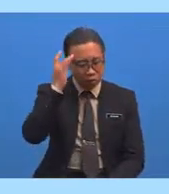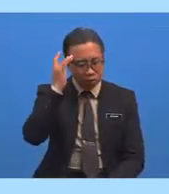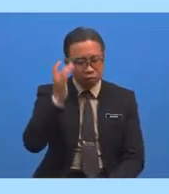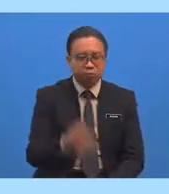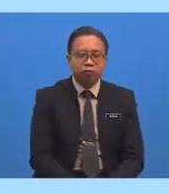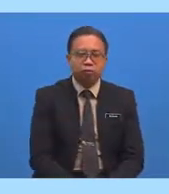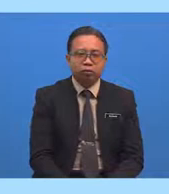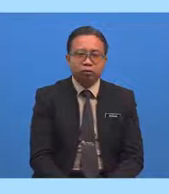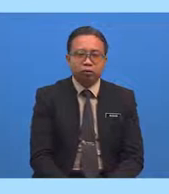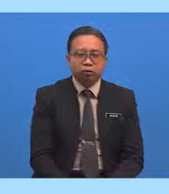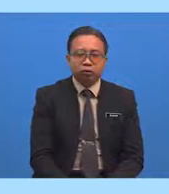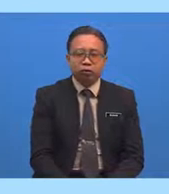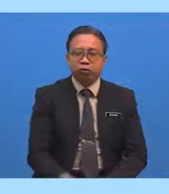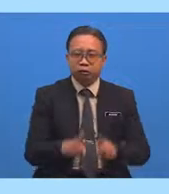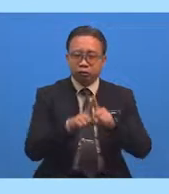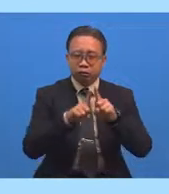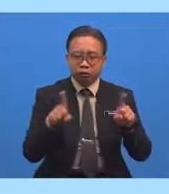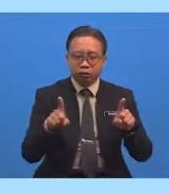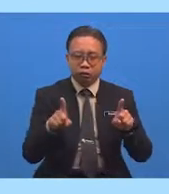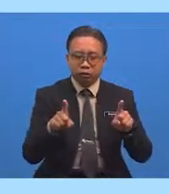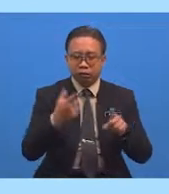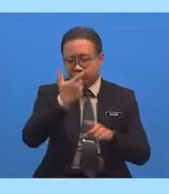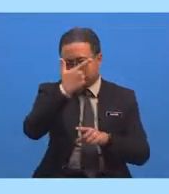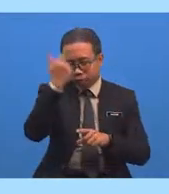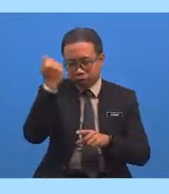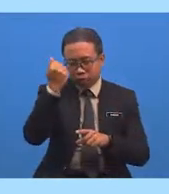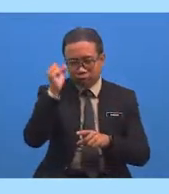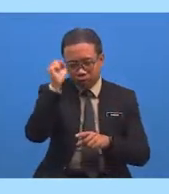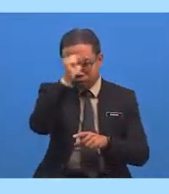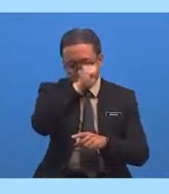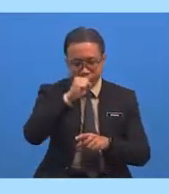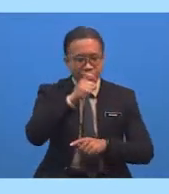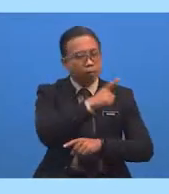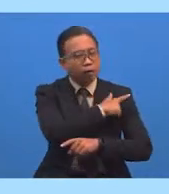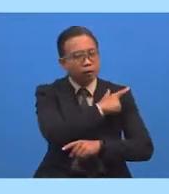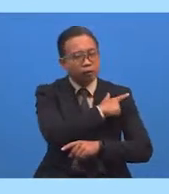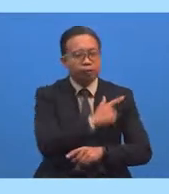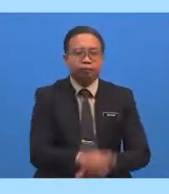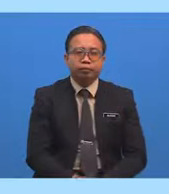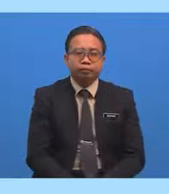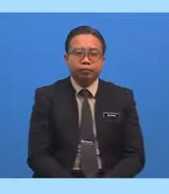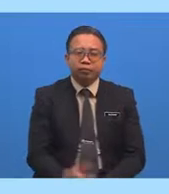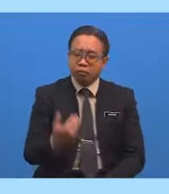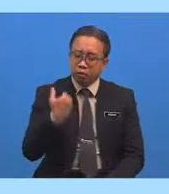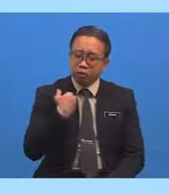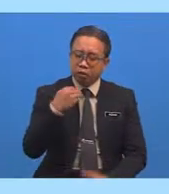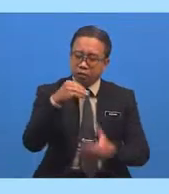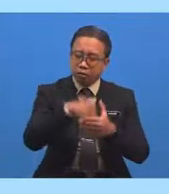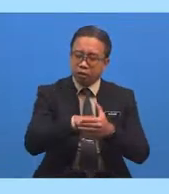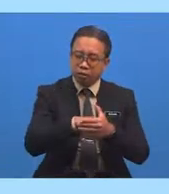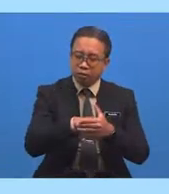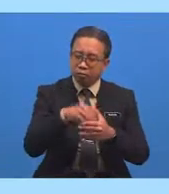Akan Tetapi Disebabkan Sifat Malas Yang Ada Dalam